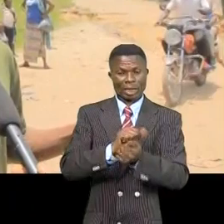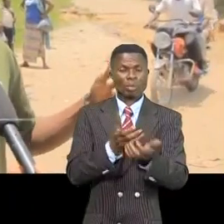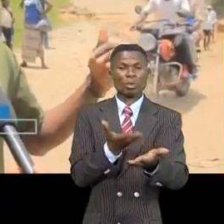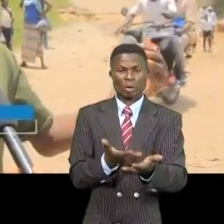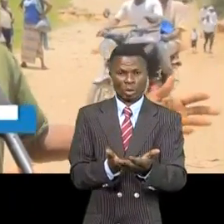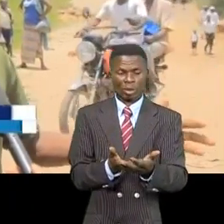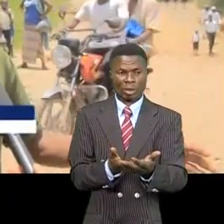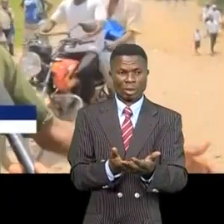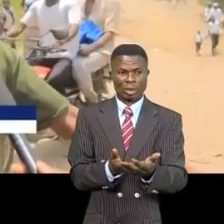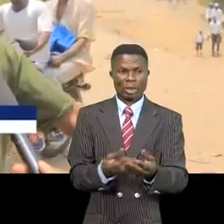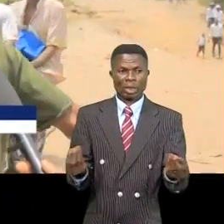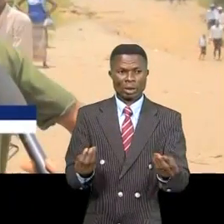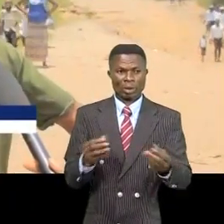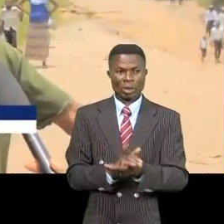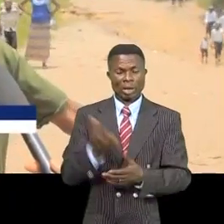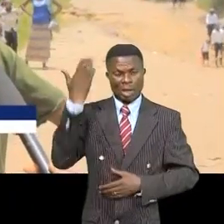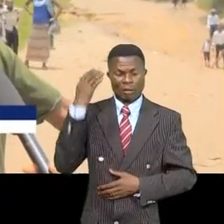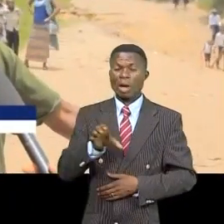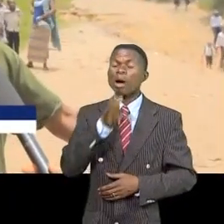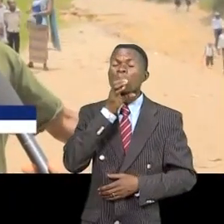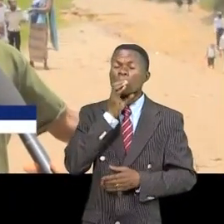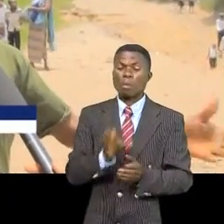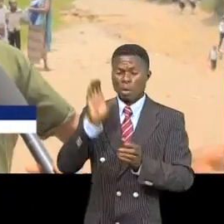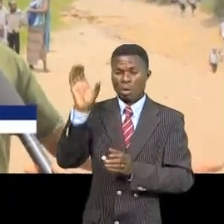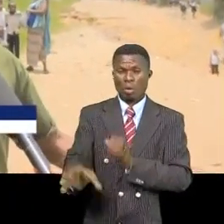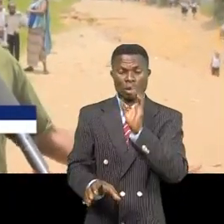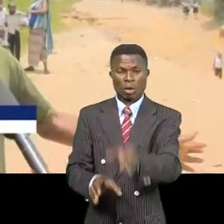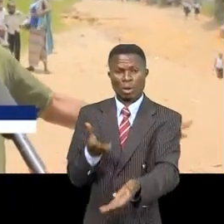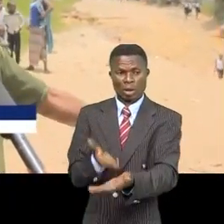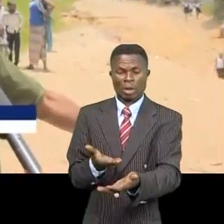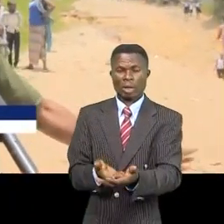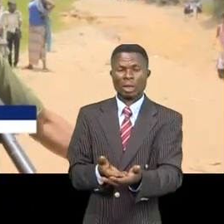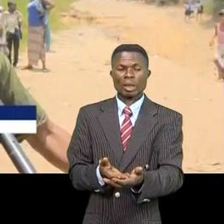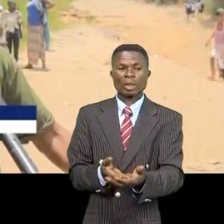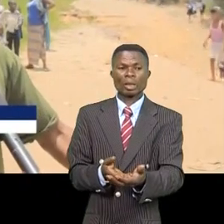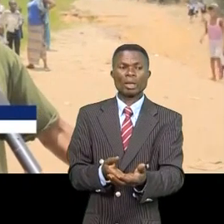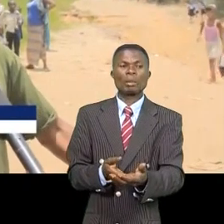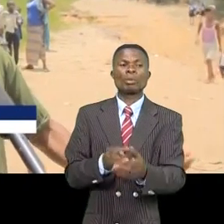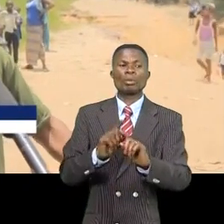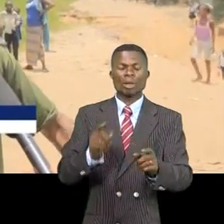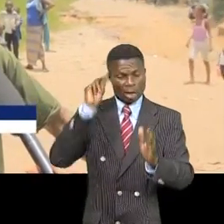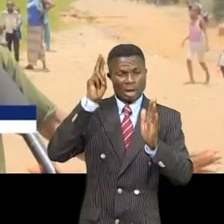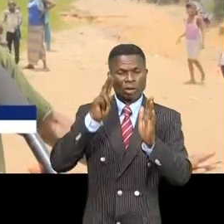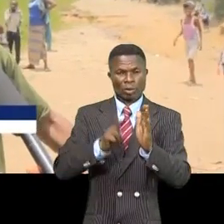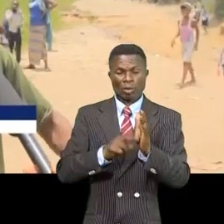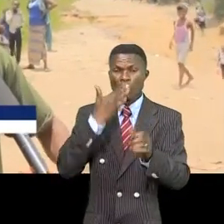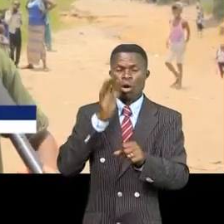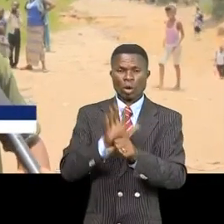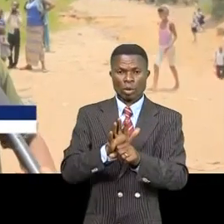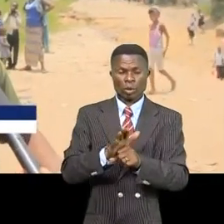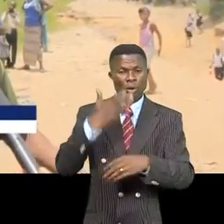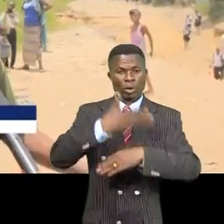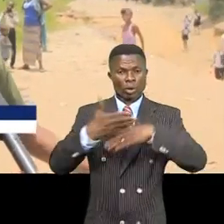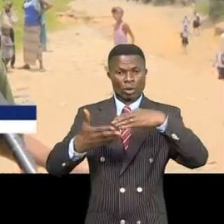C'est à cause de la pluie. Avant de jeter les caillasses, le gouvernement nous avait promis la